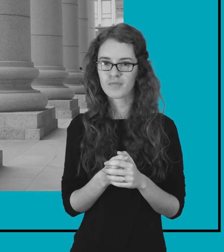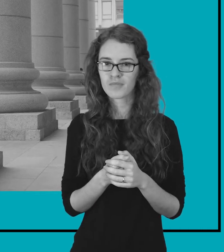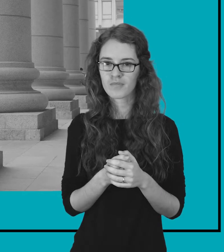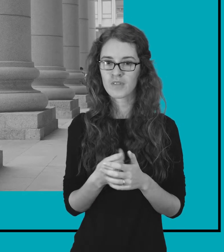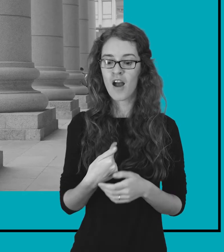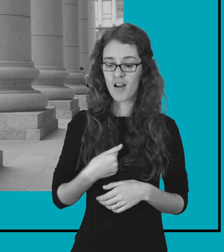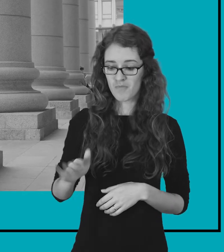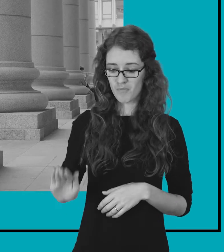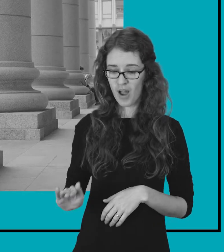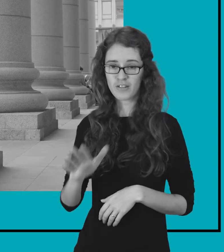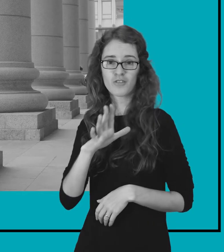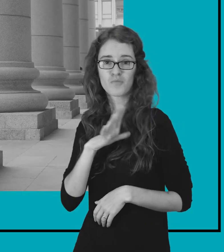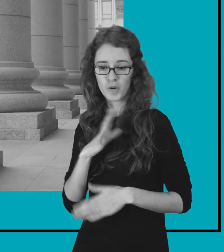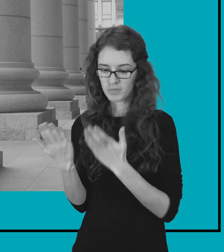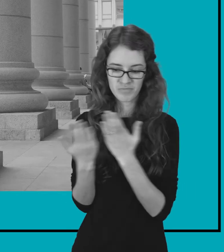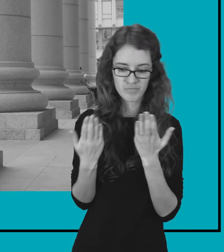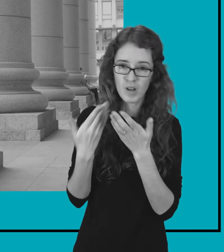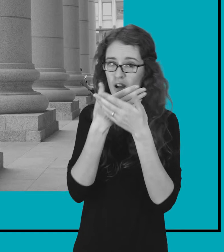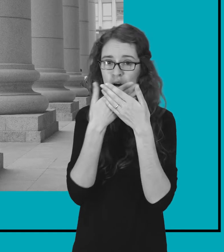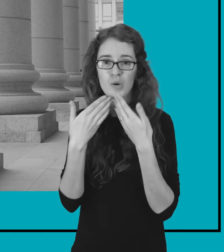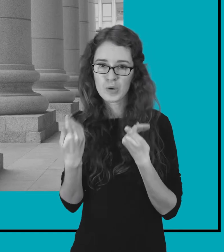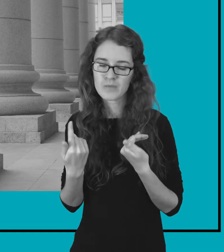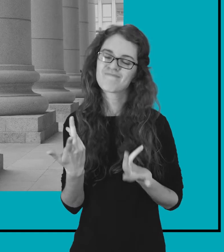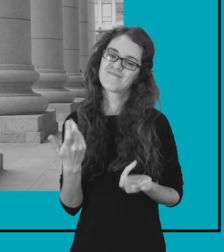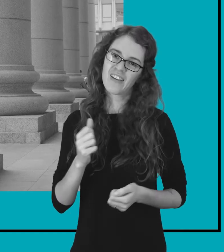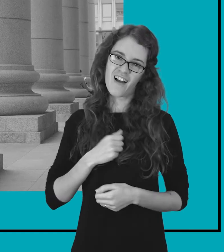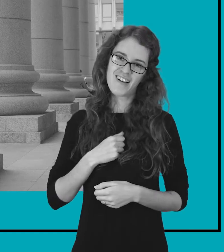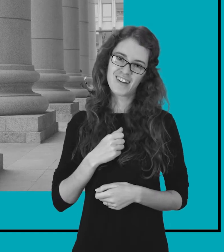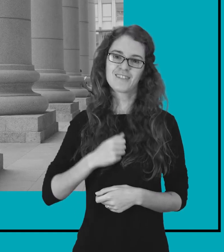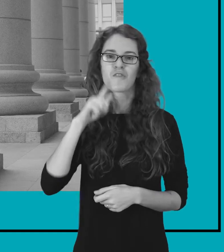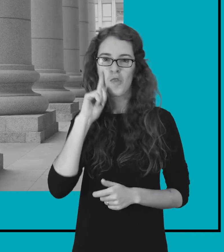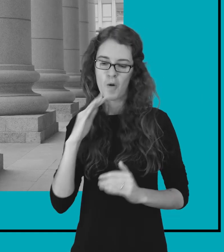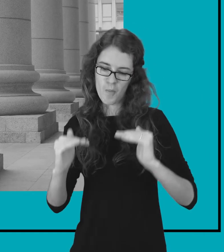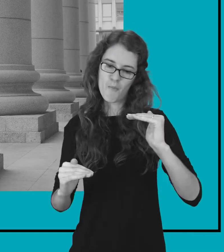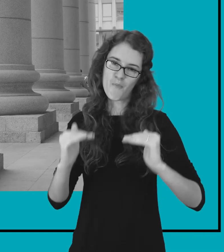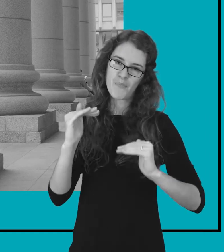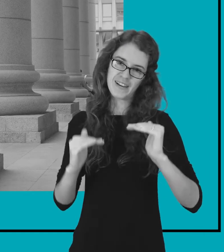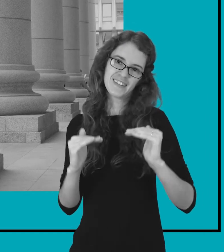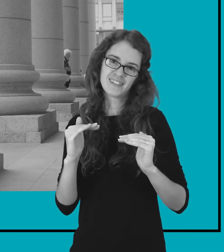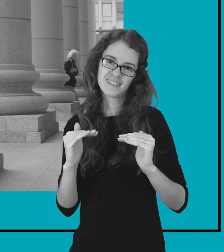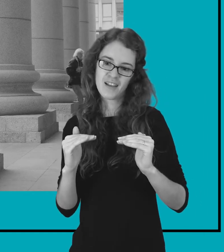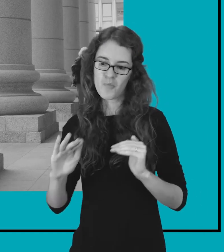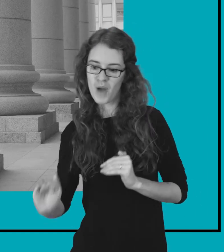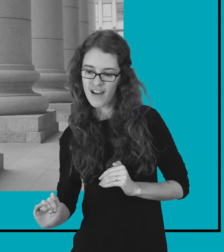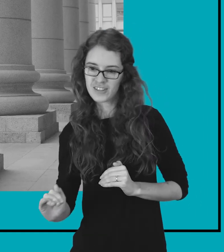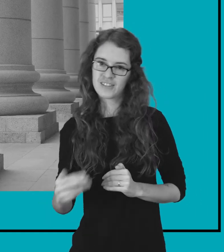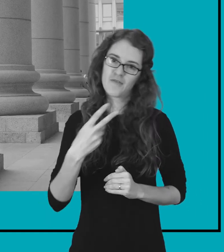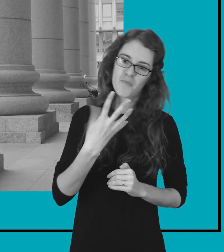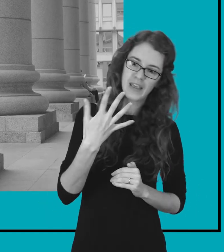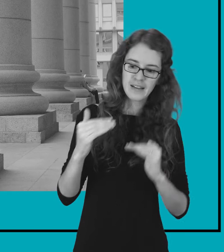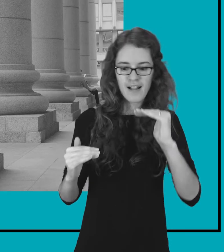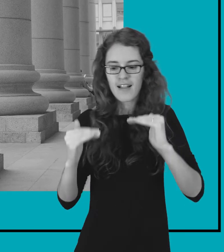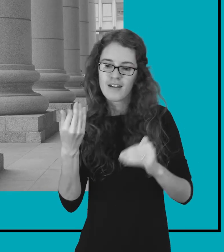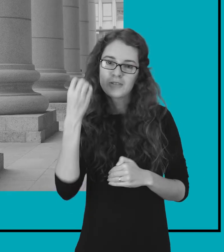Ir gal šiek tie gaila, kad aš jos neperskaičiau, kai buvau vaikas. Būtų įdomu palyginti tą suvokimą. Nes man atrodo,